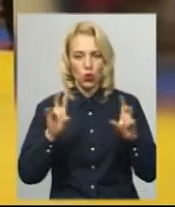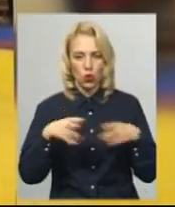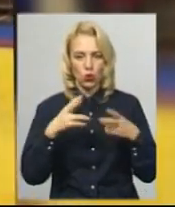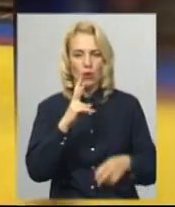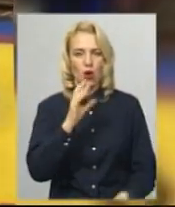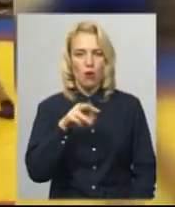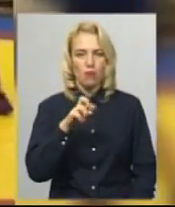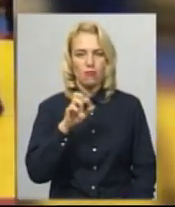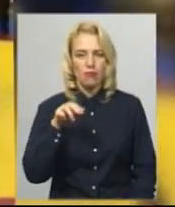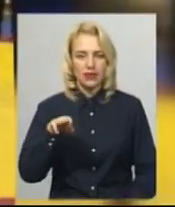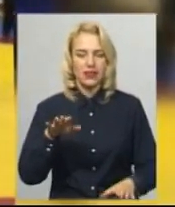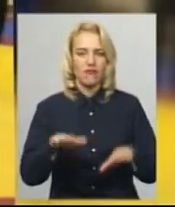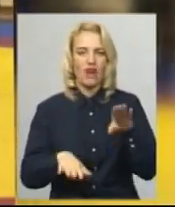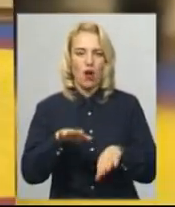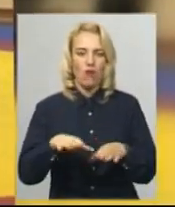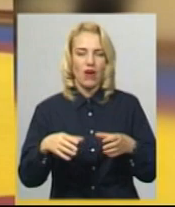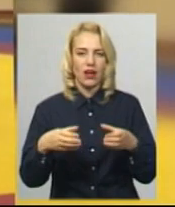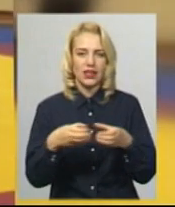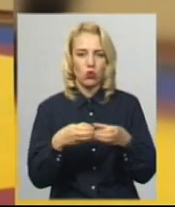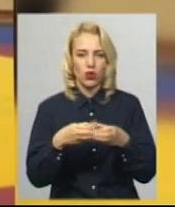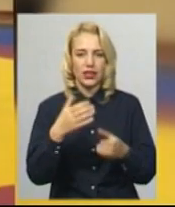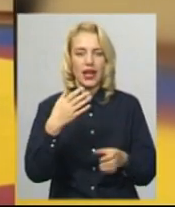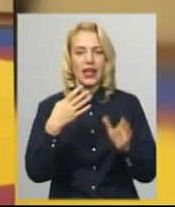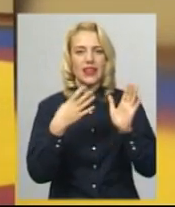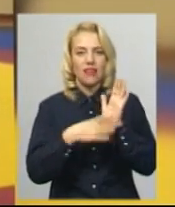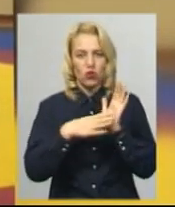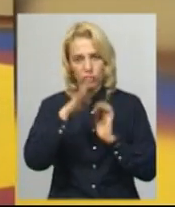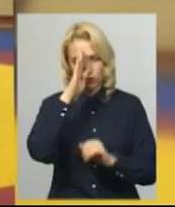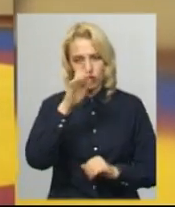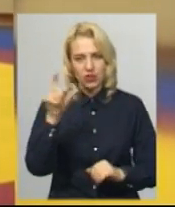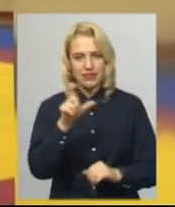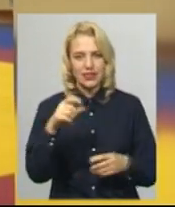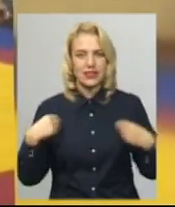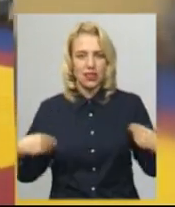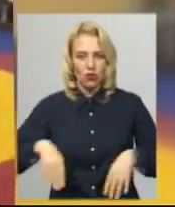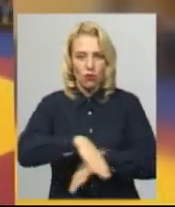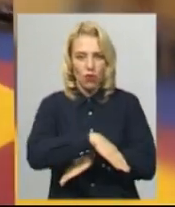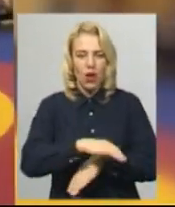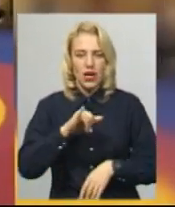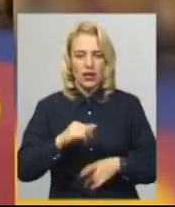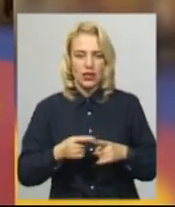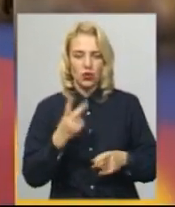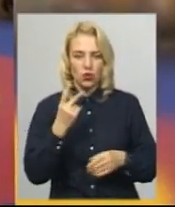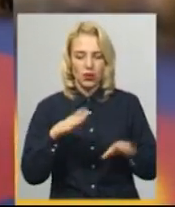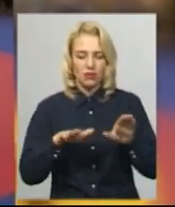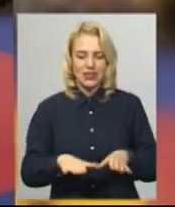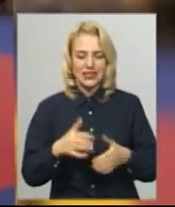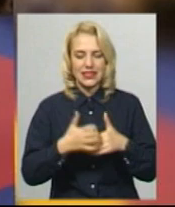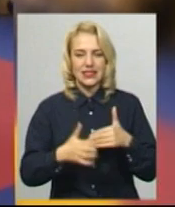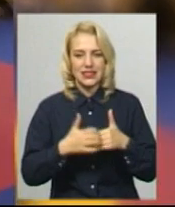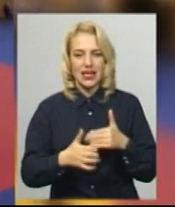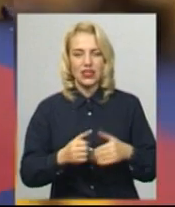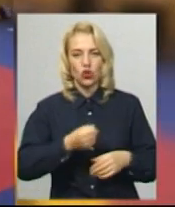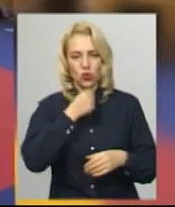категорії понад 90 кілограмів, Федер – у синьому. Зі слів Олександра Марчука, командне друге місце серед дорослих посіла команда